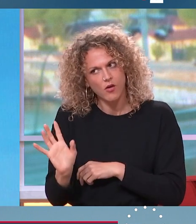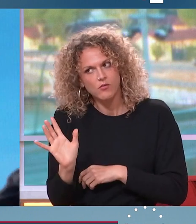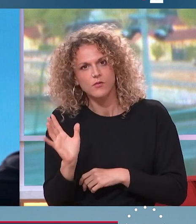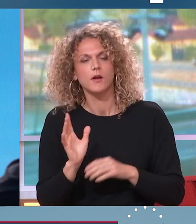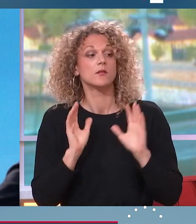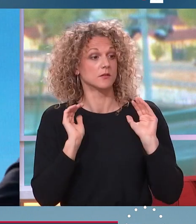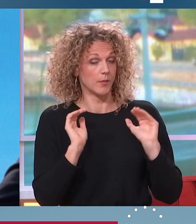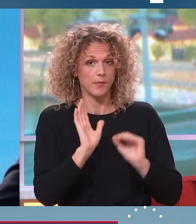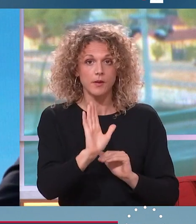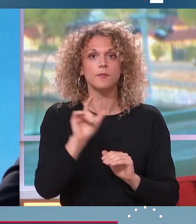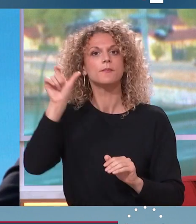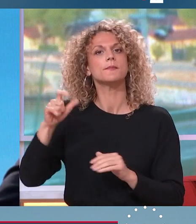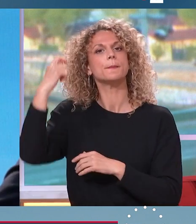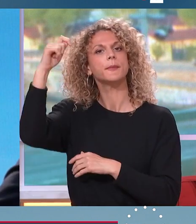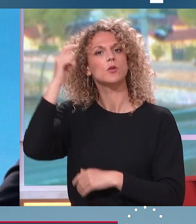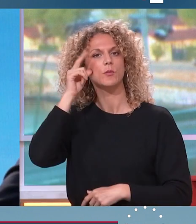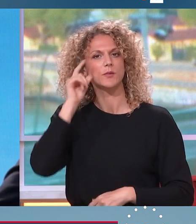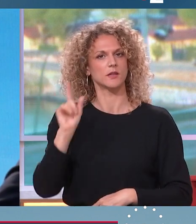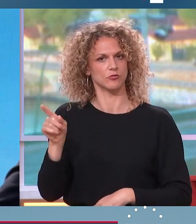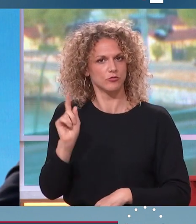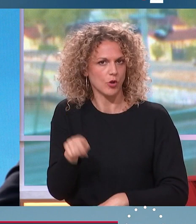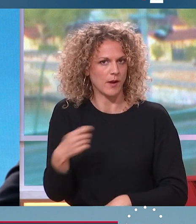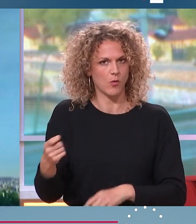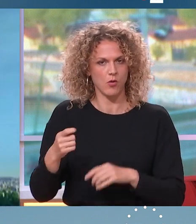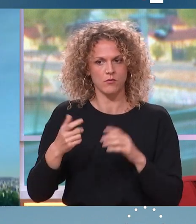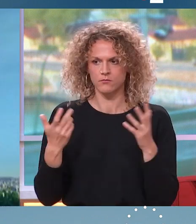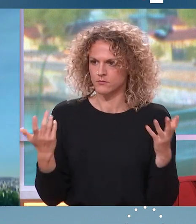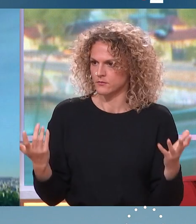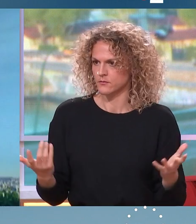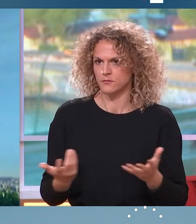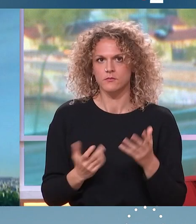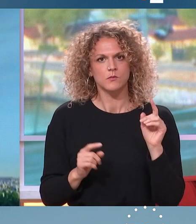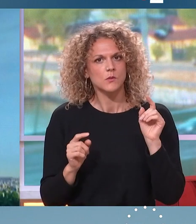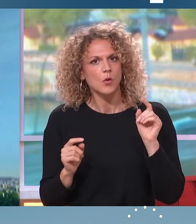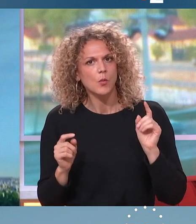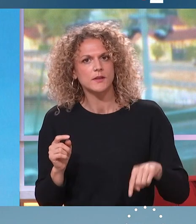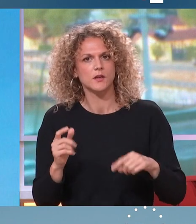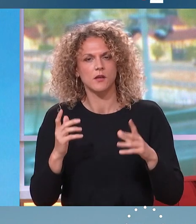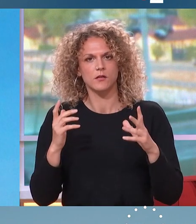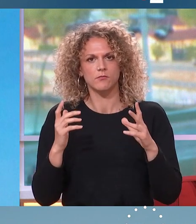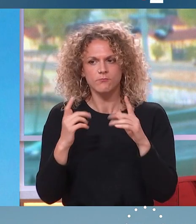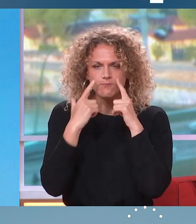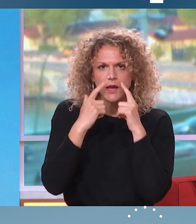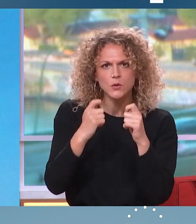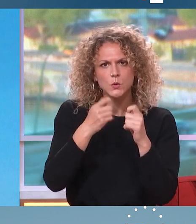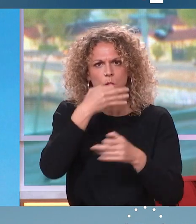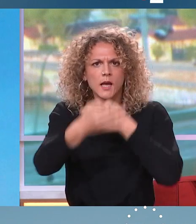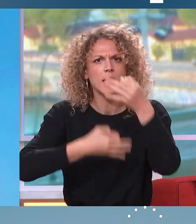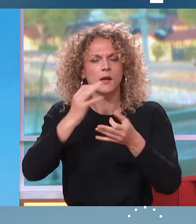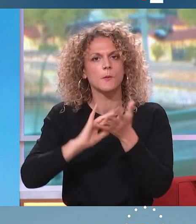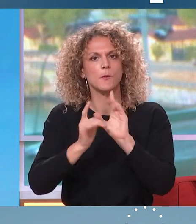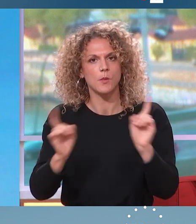un président de la République qui est tenu à un certain devoir de réserve, explique que Marine Le Pen va